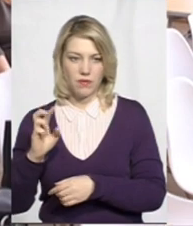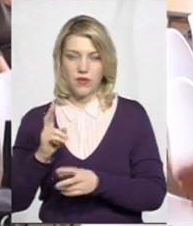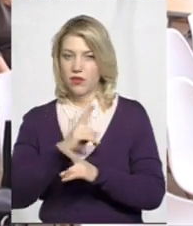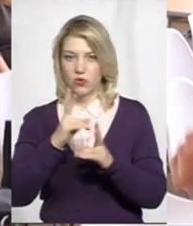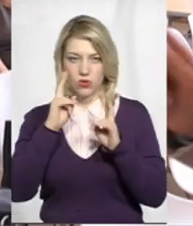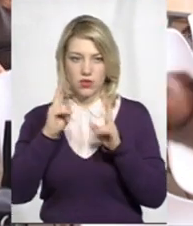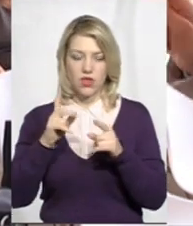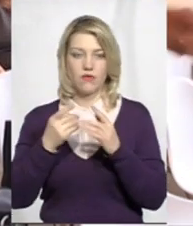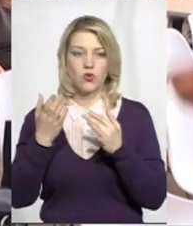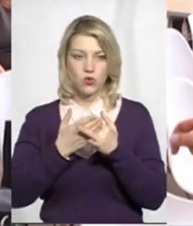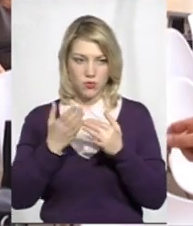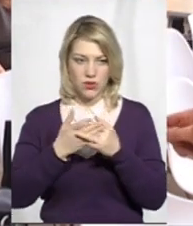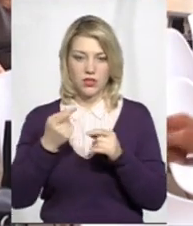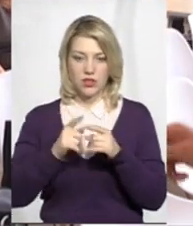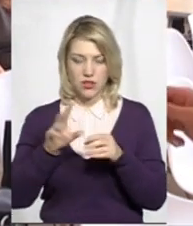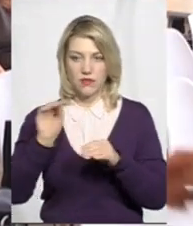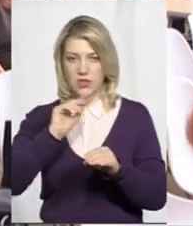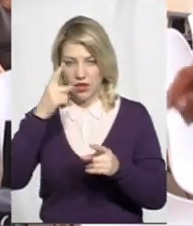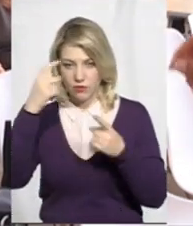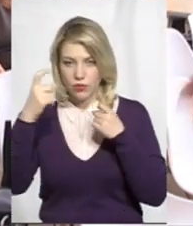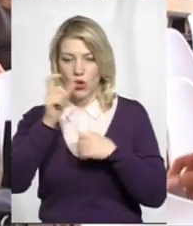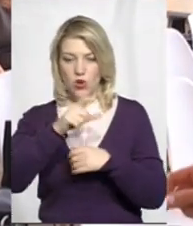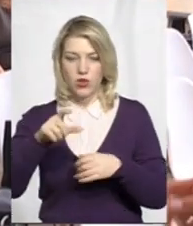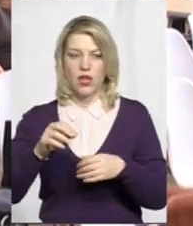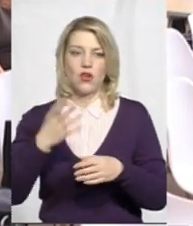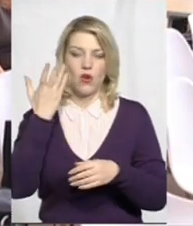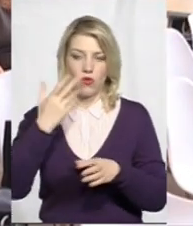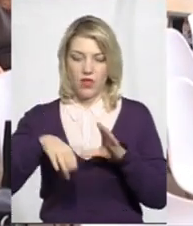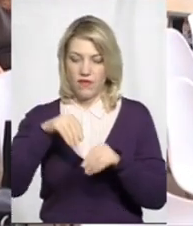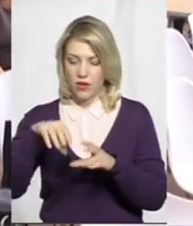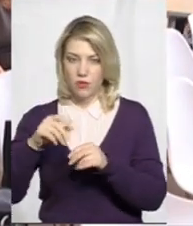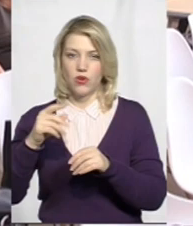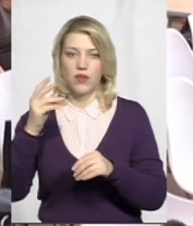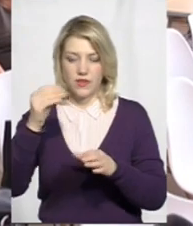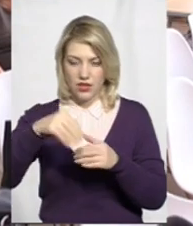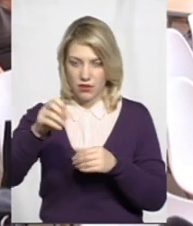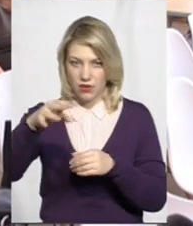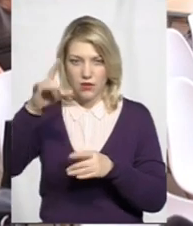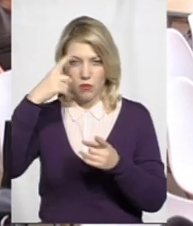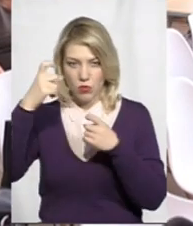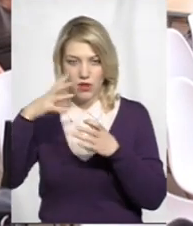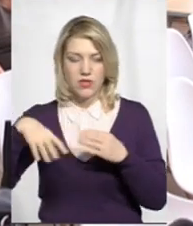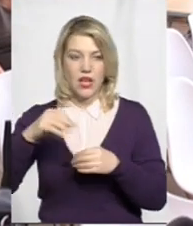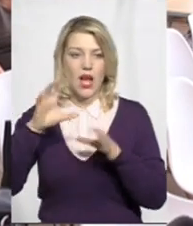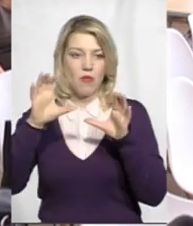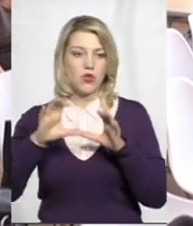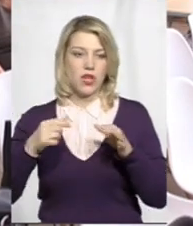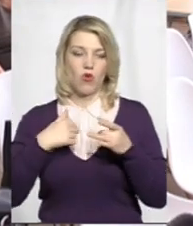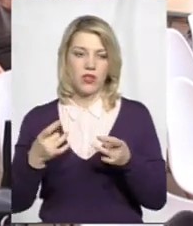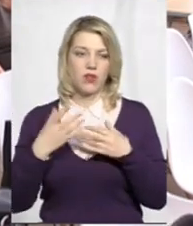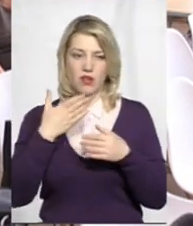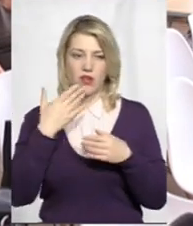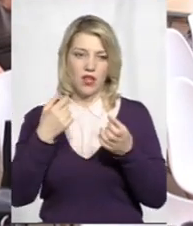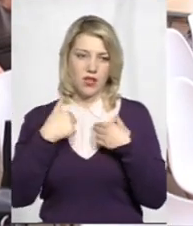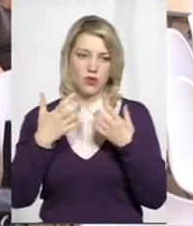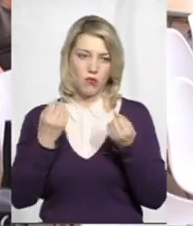Чомусь про субсидії це все кидають в ящики. Там вибори все кидають в ящики. А про цей закон ніхто не розказав. Нас просто взяли